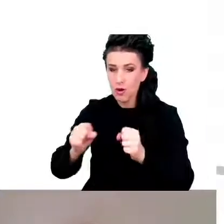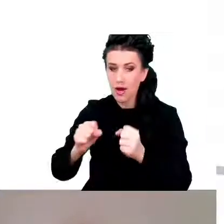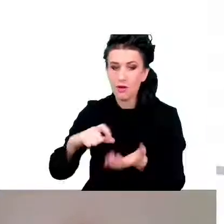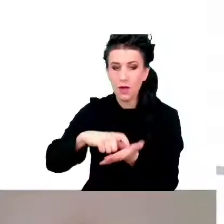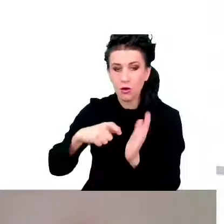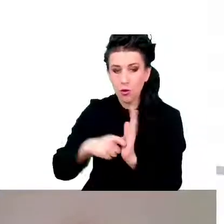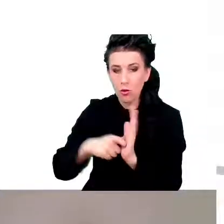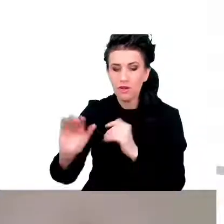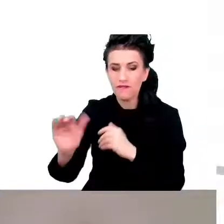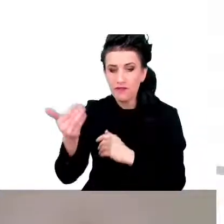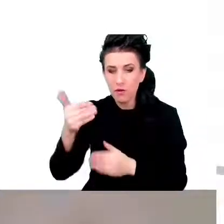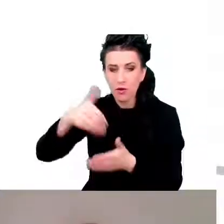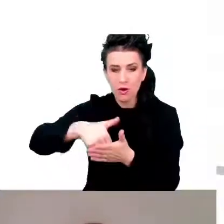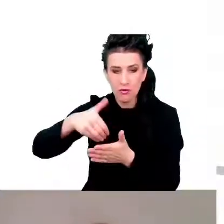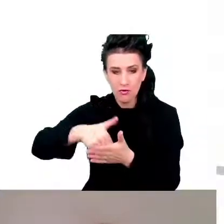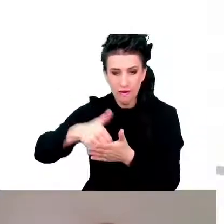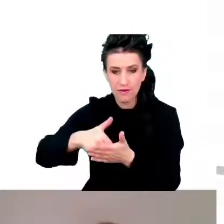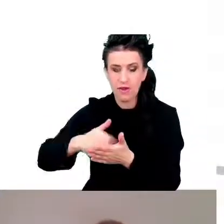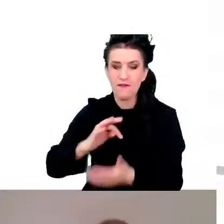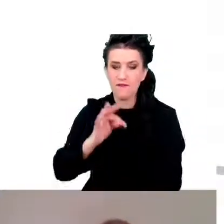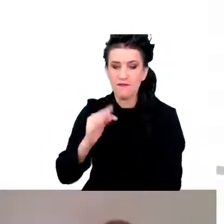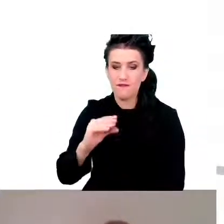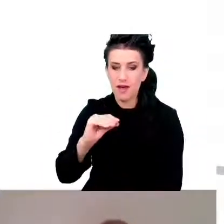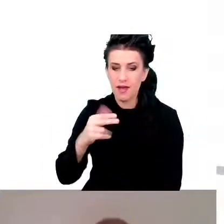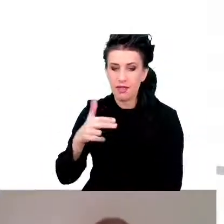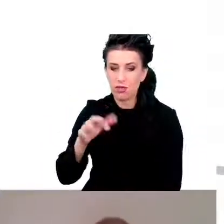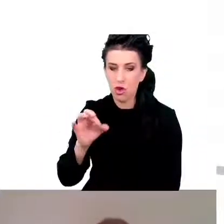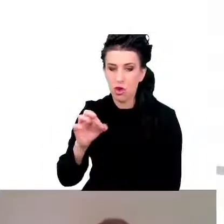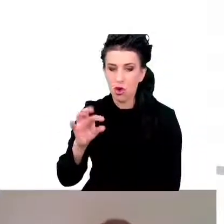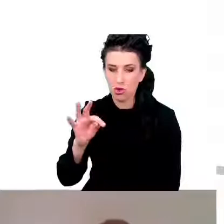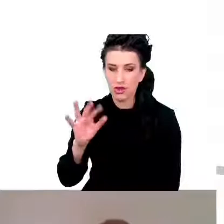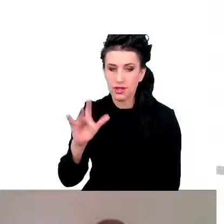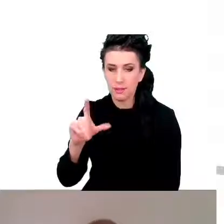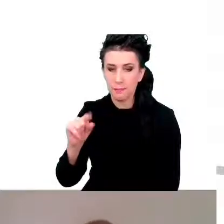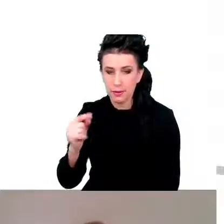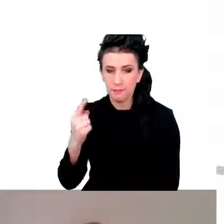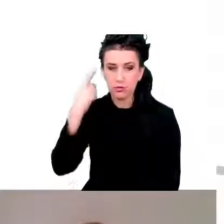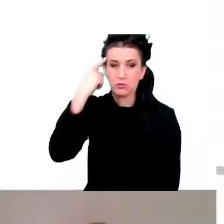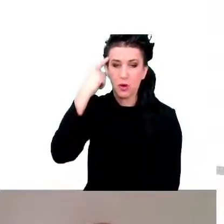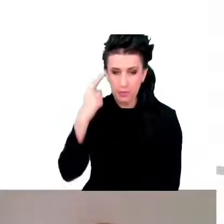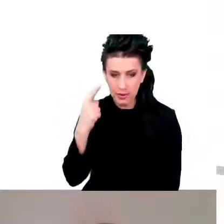wywołując w nich fenotyp przypominający senescentję.